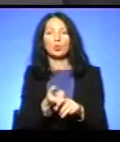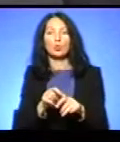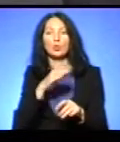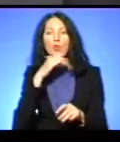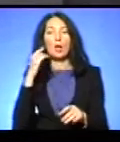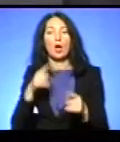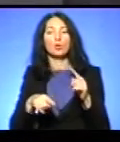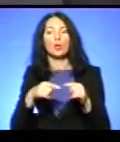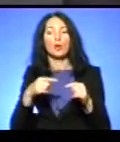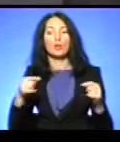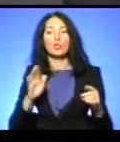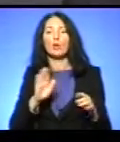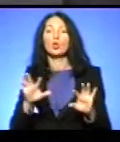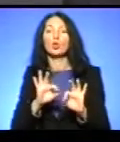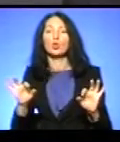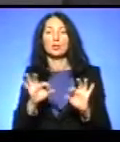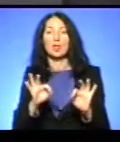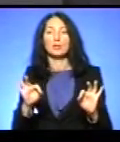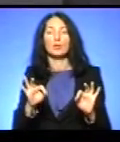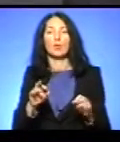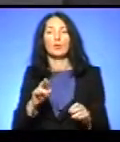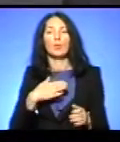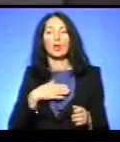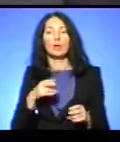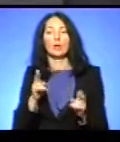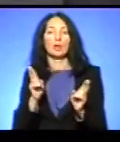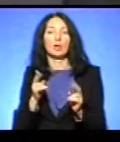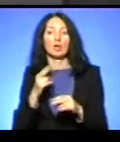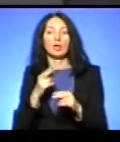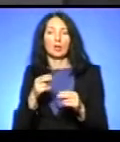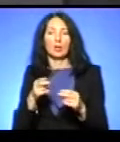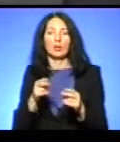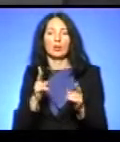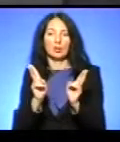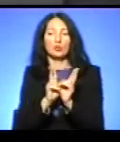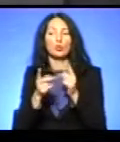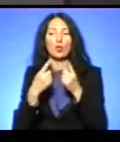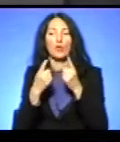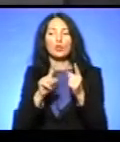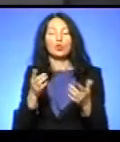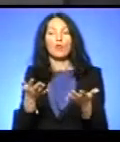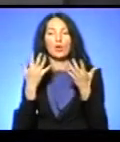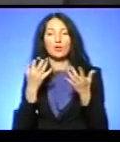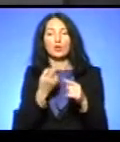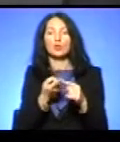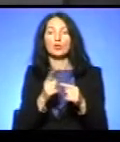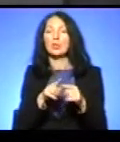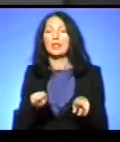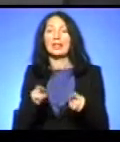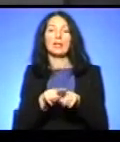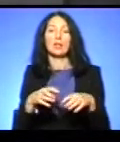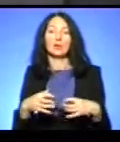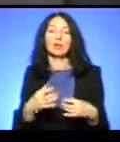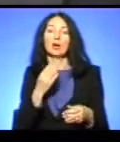було роз'яснено і, як ми в кінці зустрічі говорили, виявилося, що це не так вже і страшно.